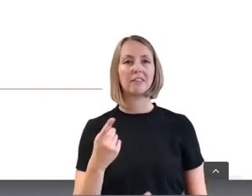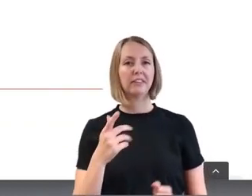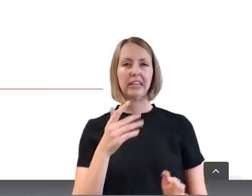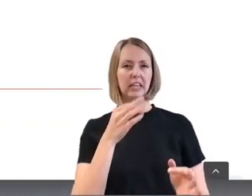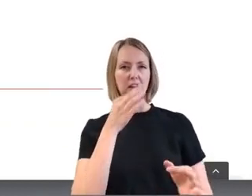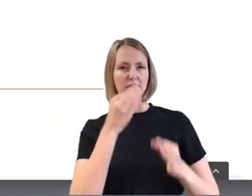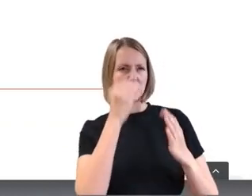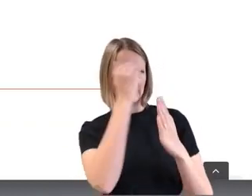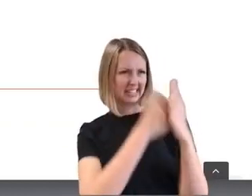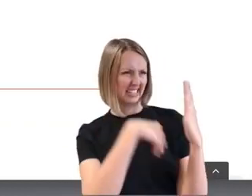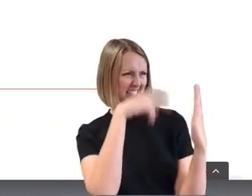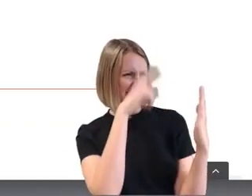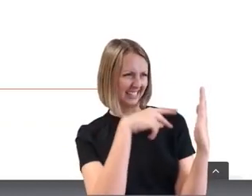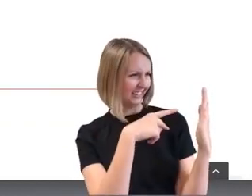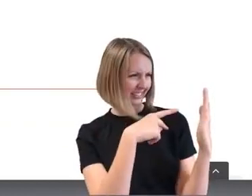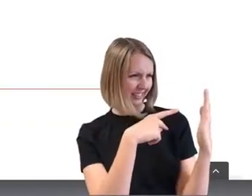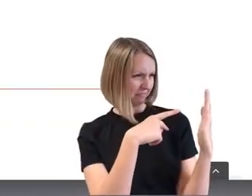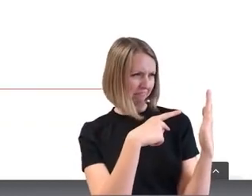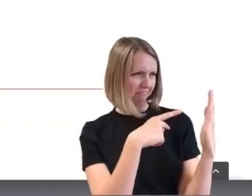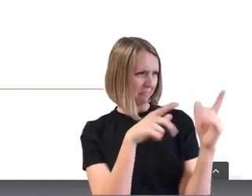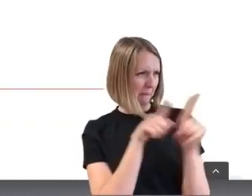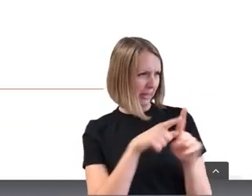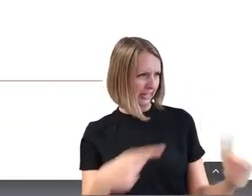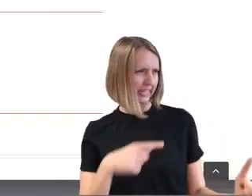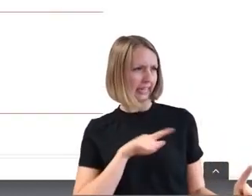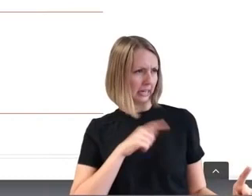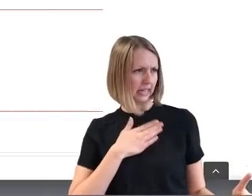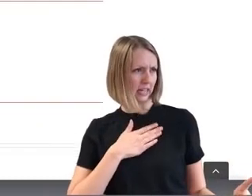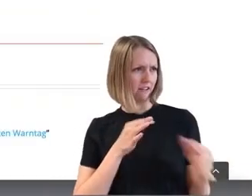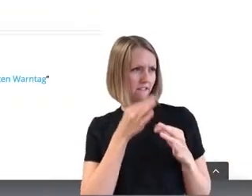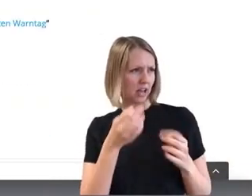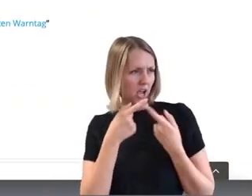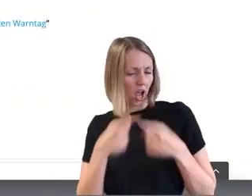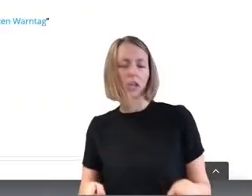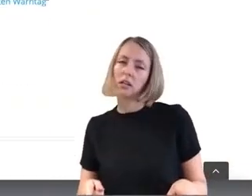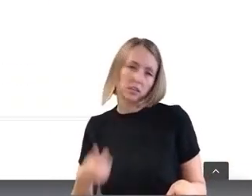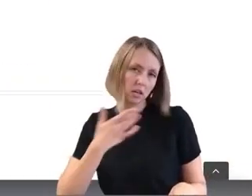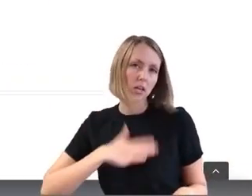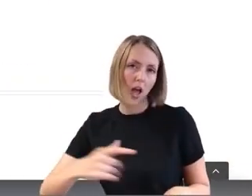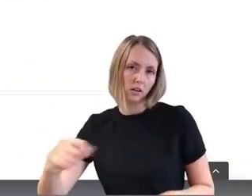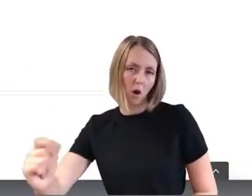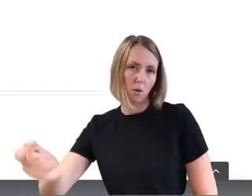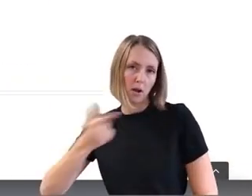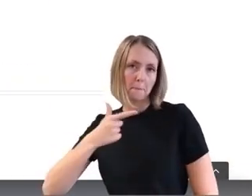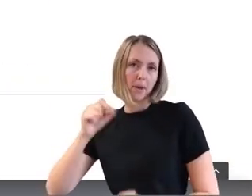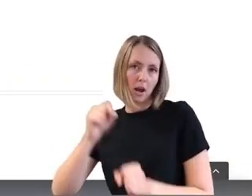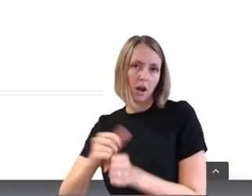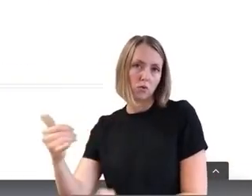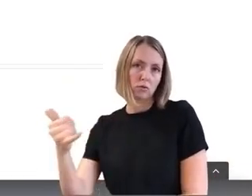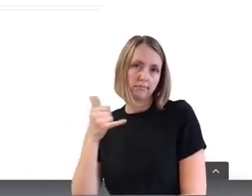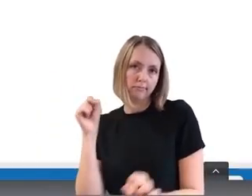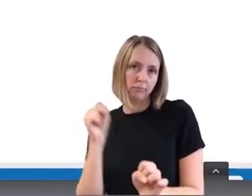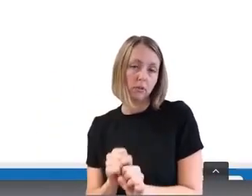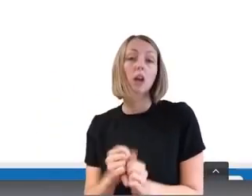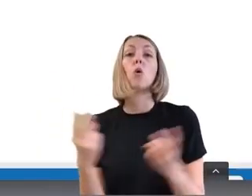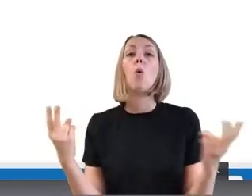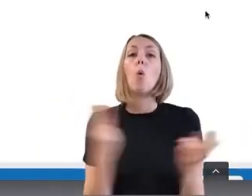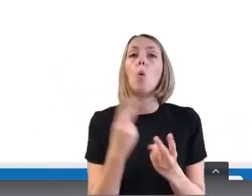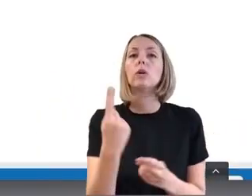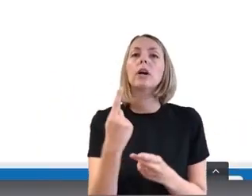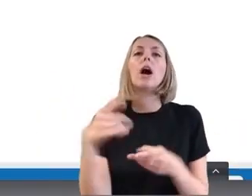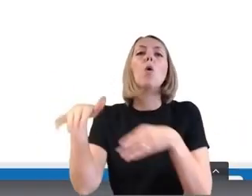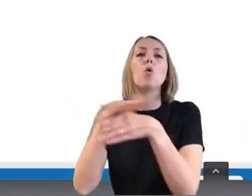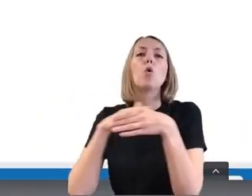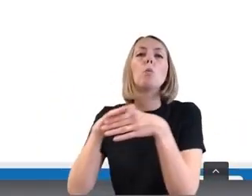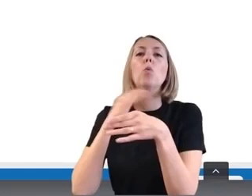irgendwie noch Fragen bestehen. Und natürlich dürfen auch die Menschen in Deutschland auch die jeweilige Kommune mal anschreiben und fragen, hört